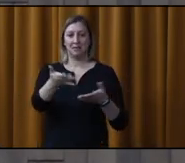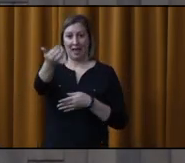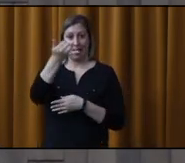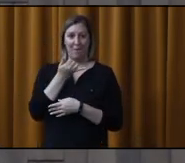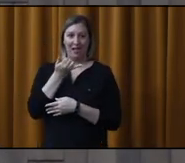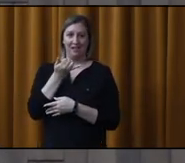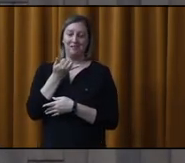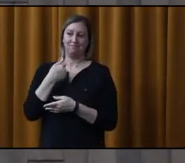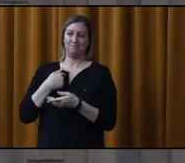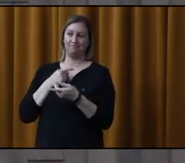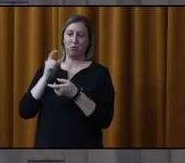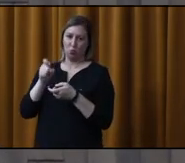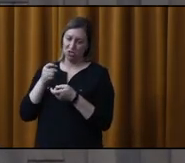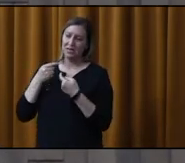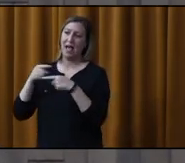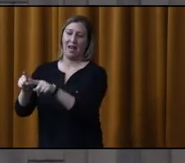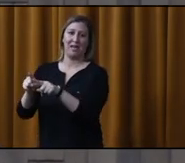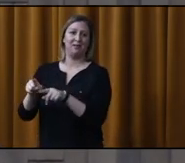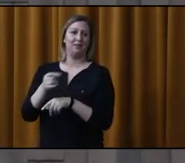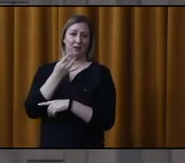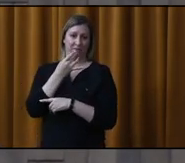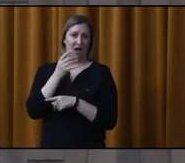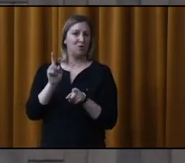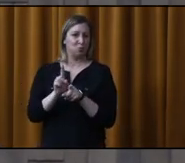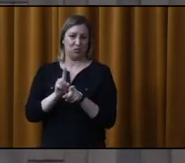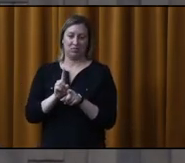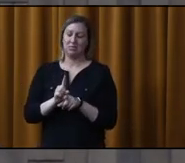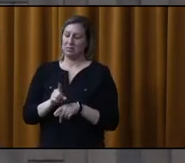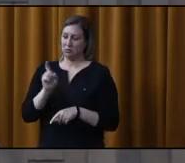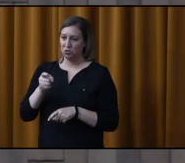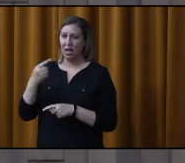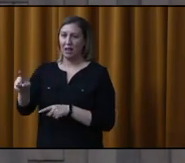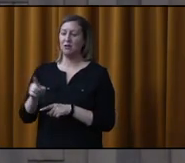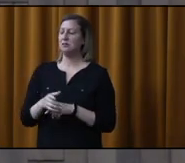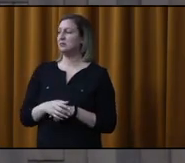même l'hiver, on avait été interpellé.